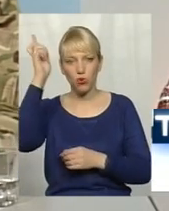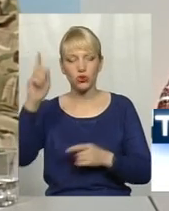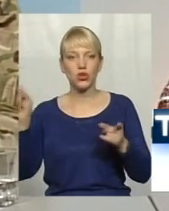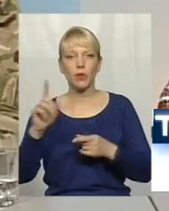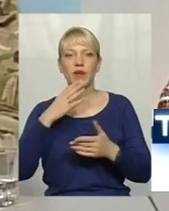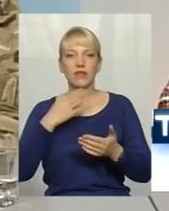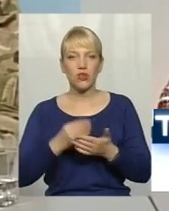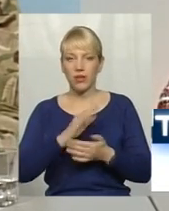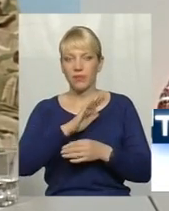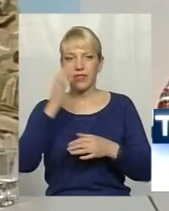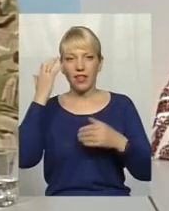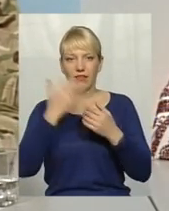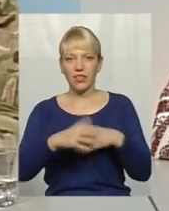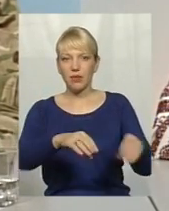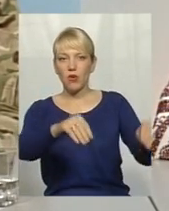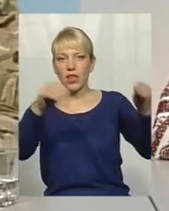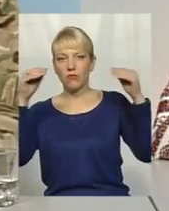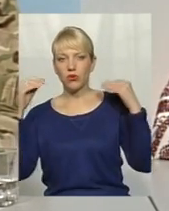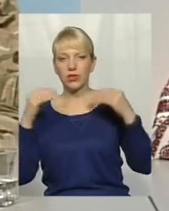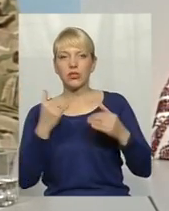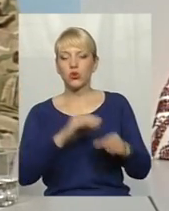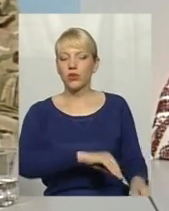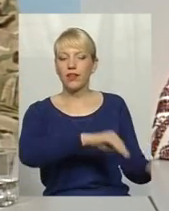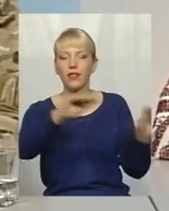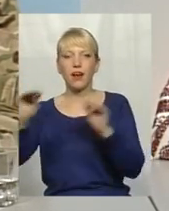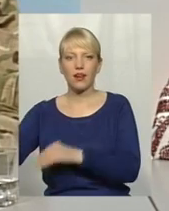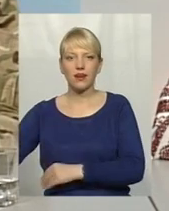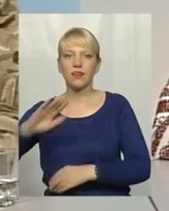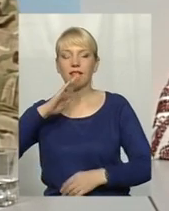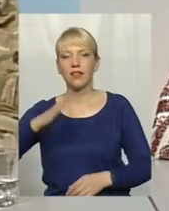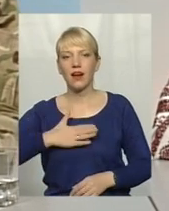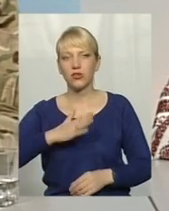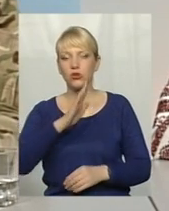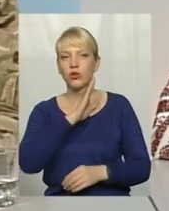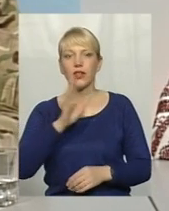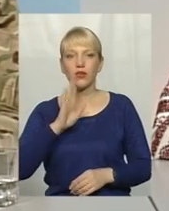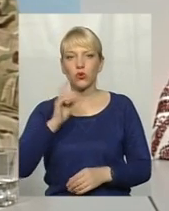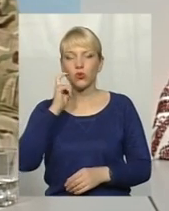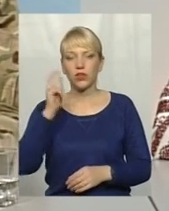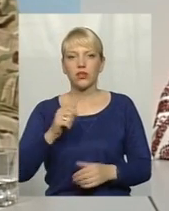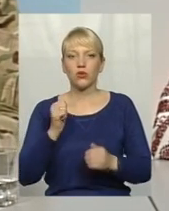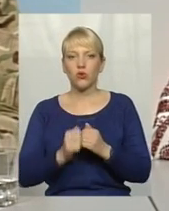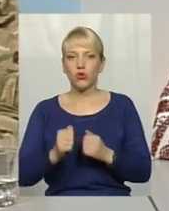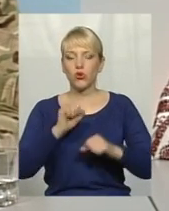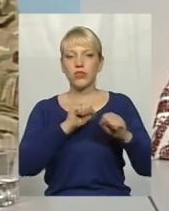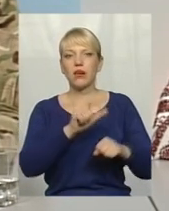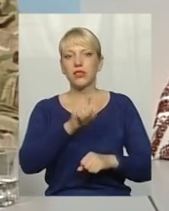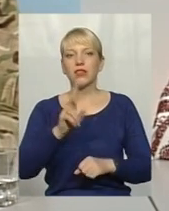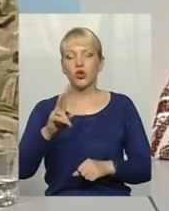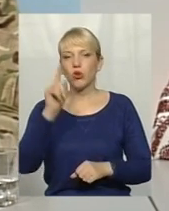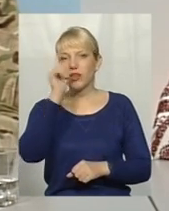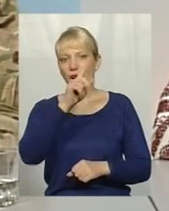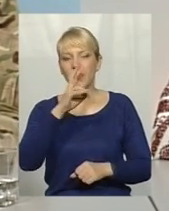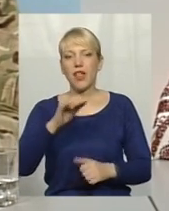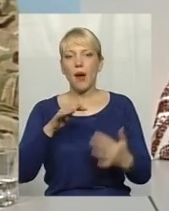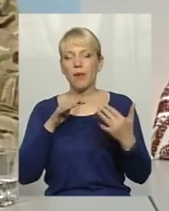своїм невидимим омофором сьогодні накрила нашу неньку Україну. Нашого кожного захисника, який там, на